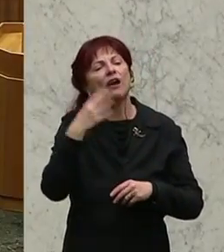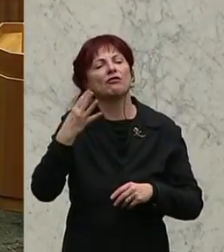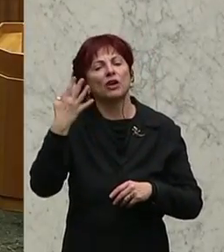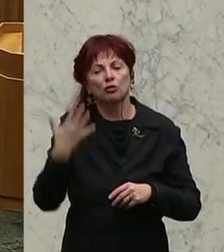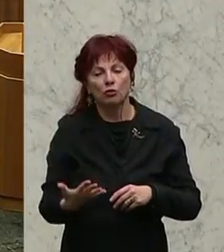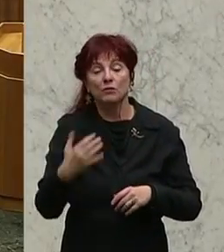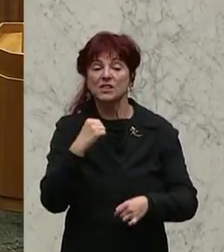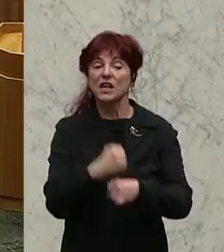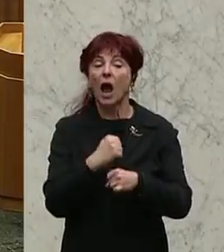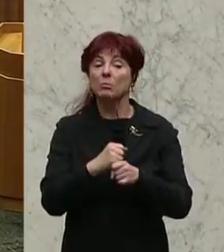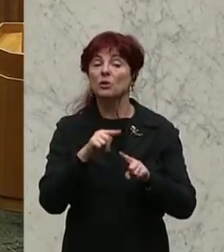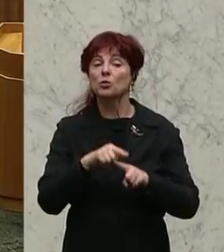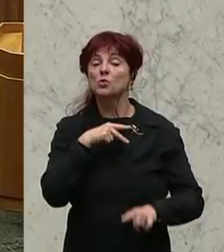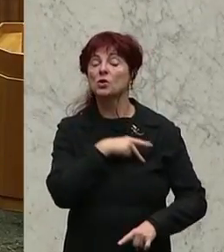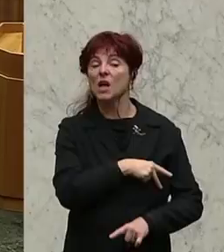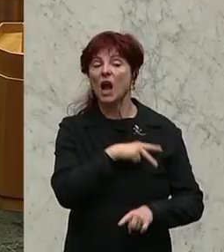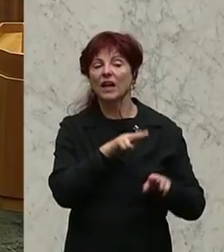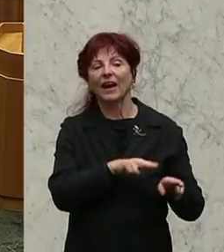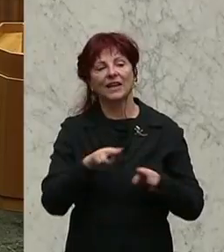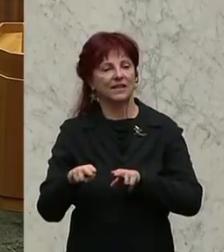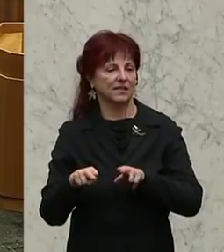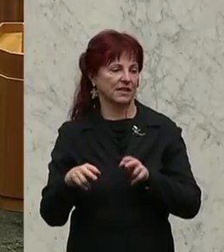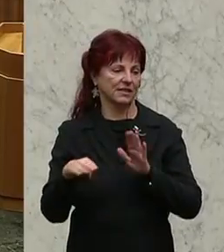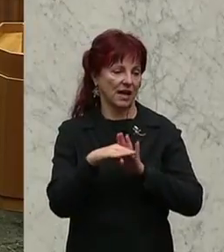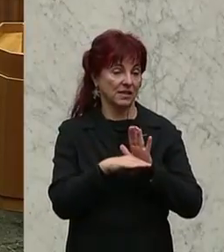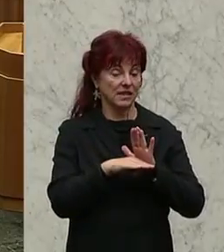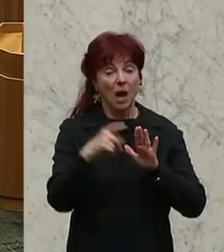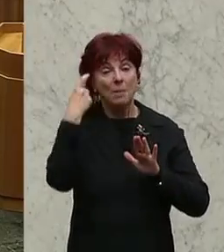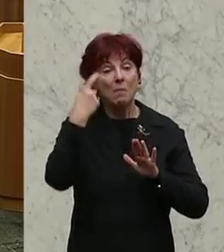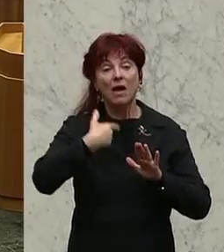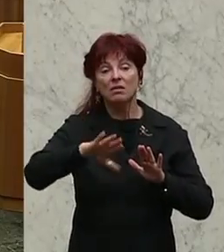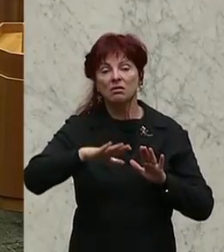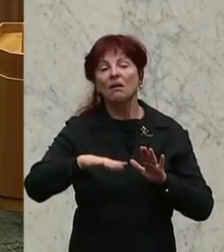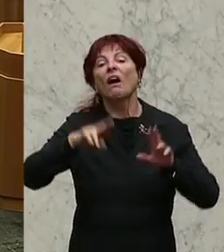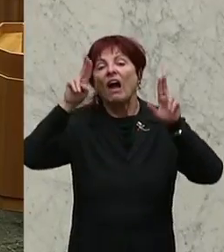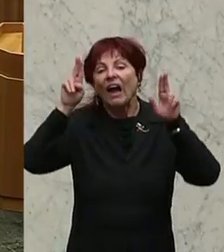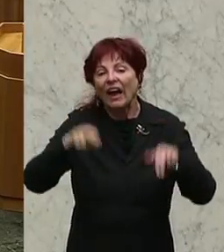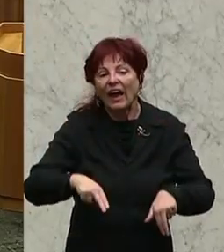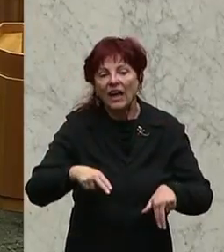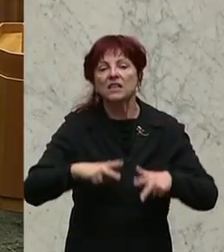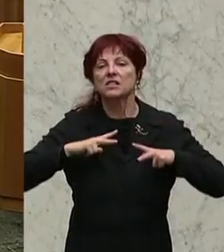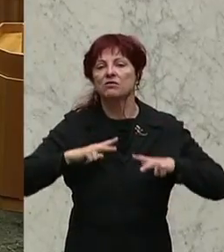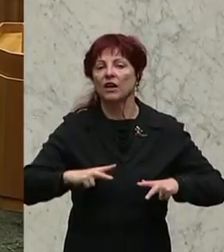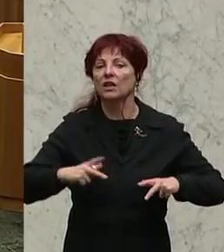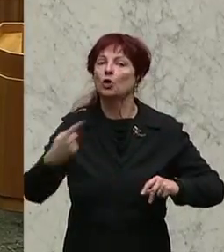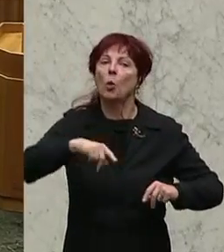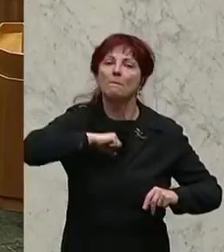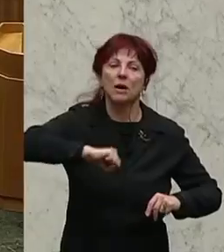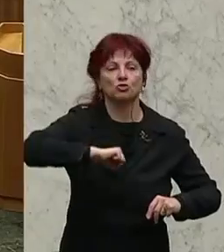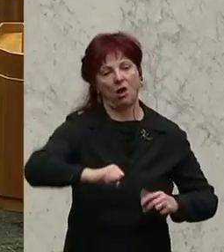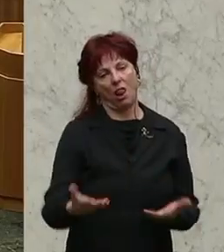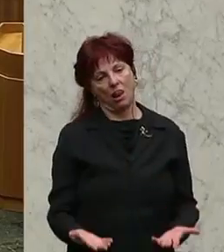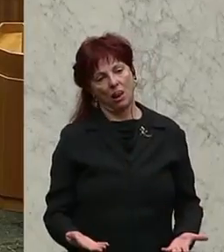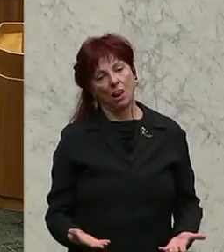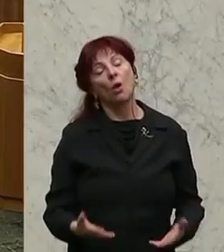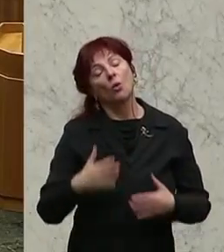damit bedeutet es natürlich auch eine wesentlich beschleunigtere Rechtsfindung und Rechtsfriedenherstellung. Und